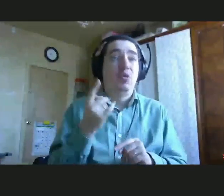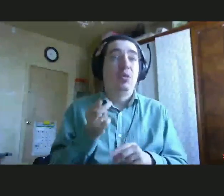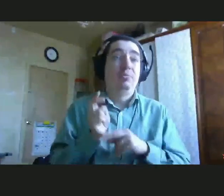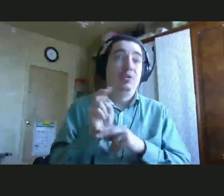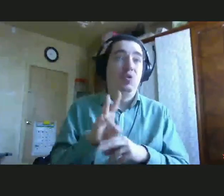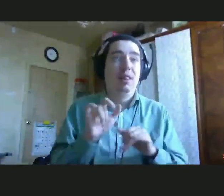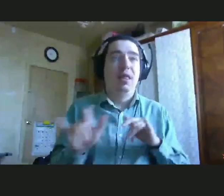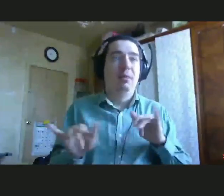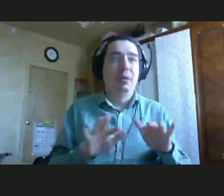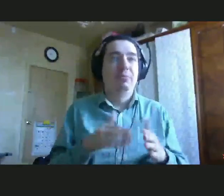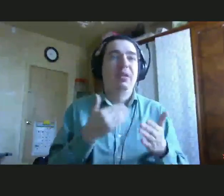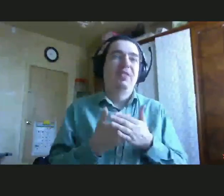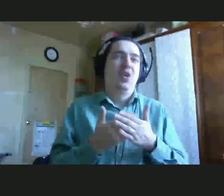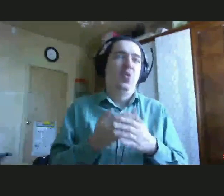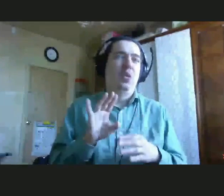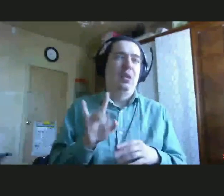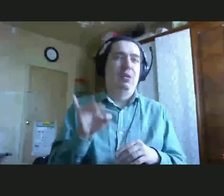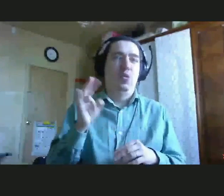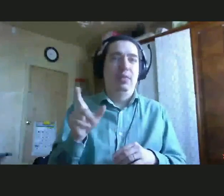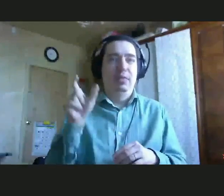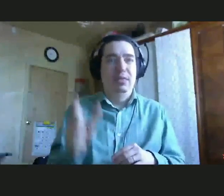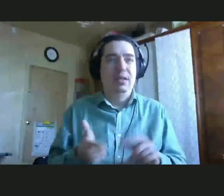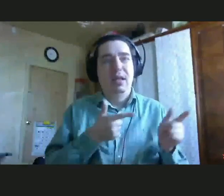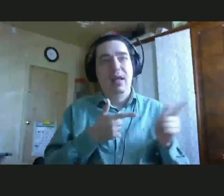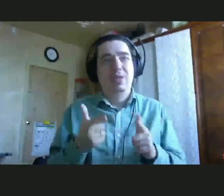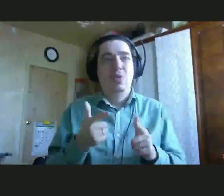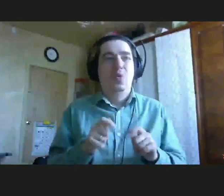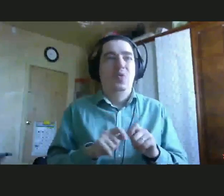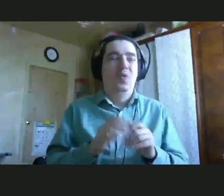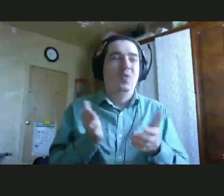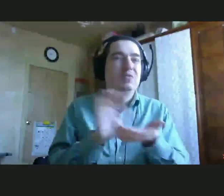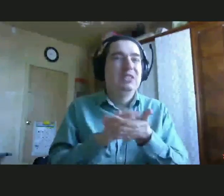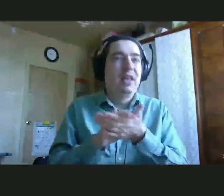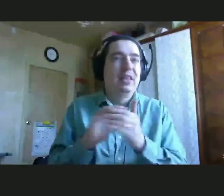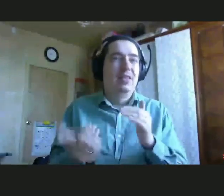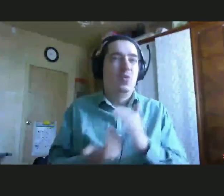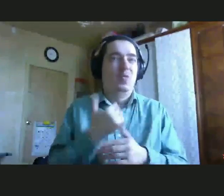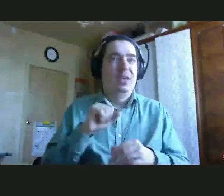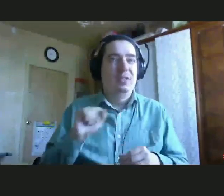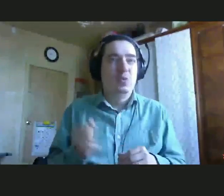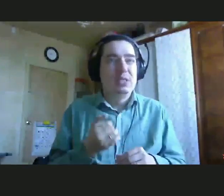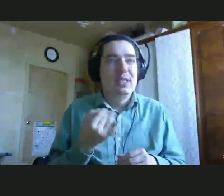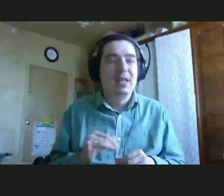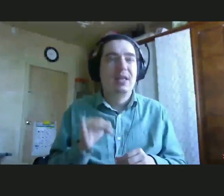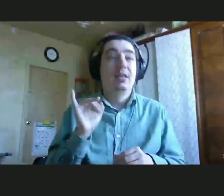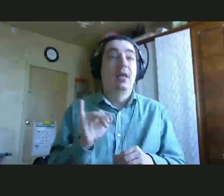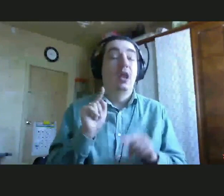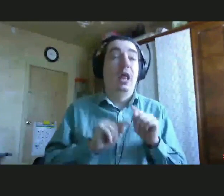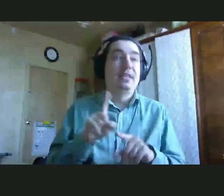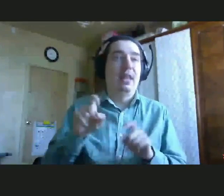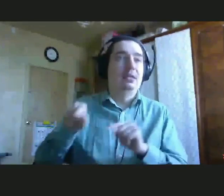готов заводить новых друзей, но из-за того, что родители гиперопекают своего ребенка, он не может